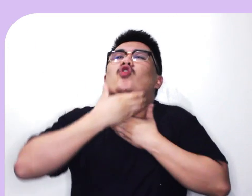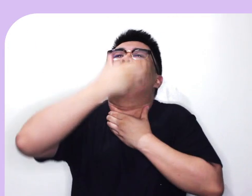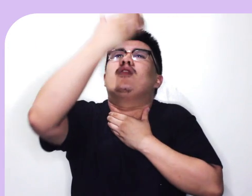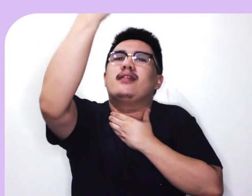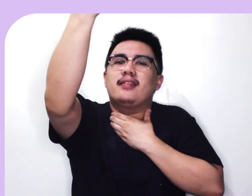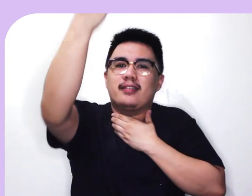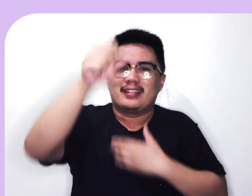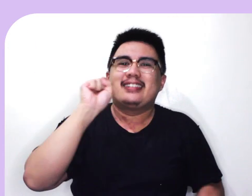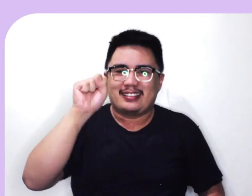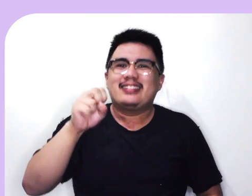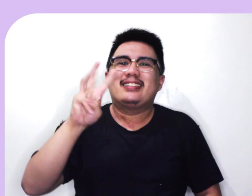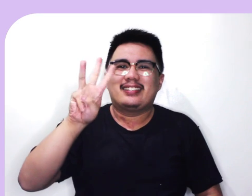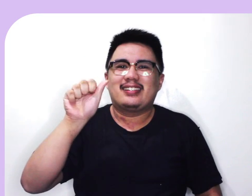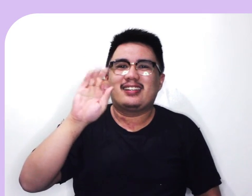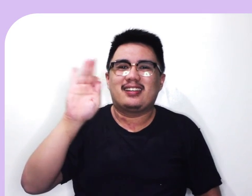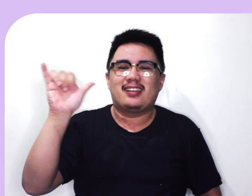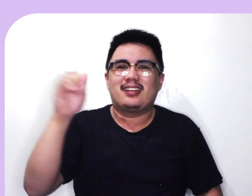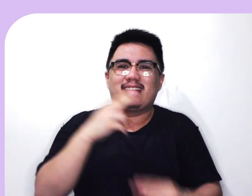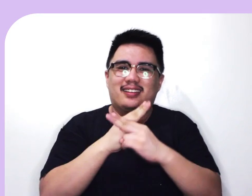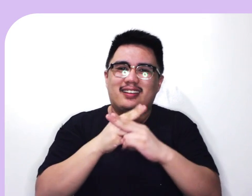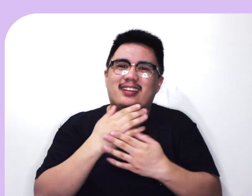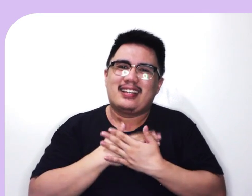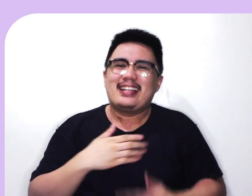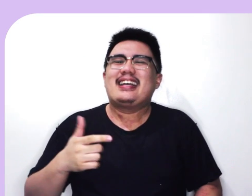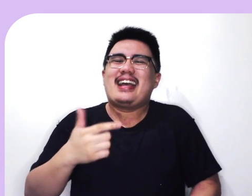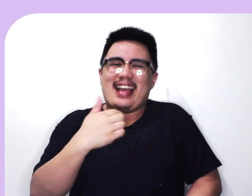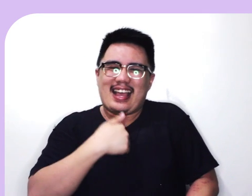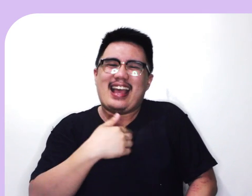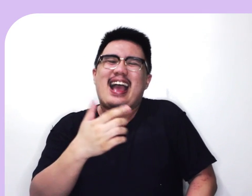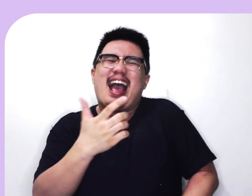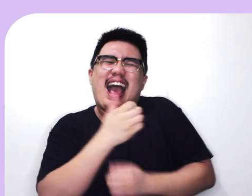Ako si Wafi, bumalakag